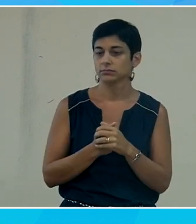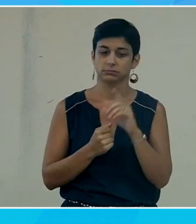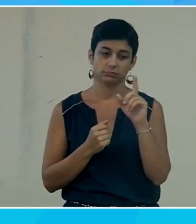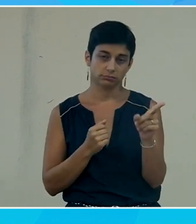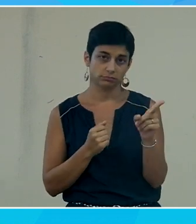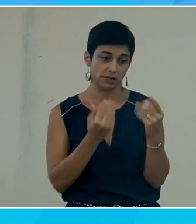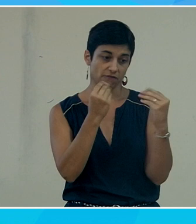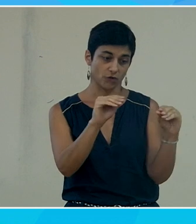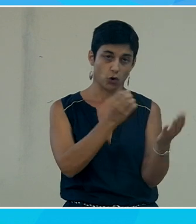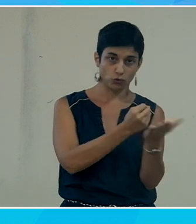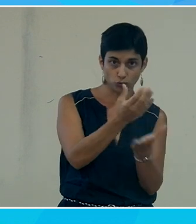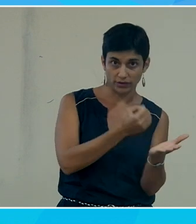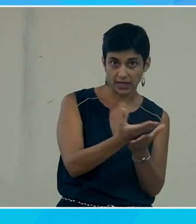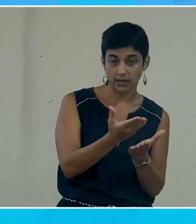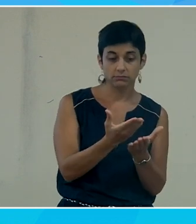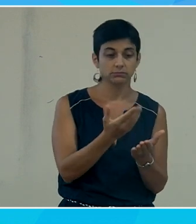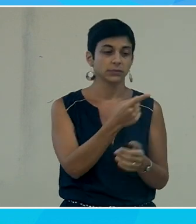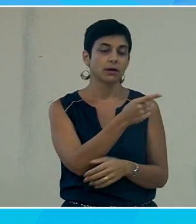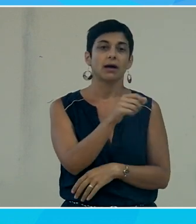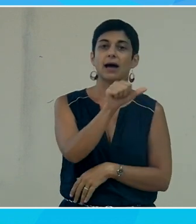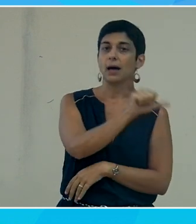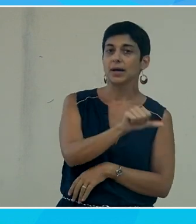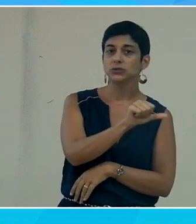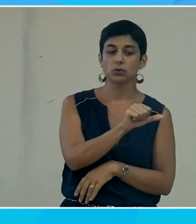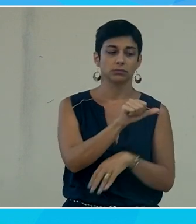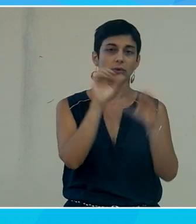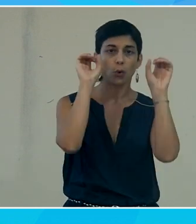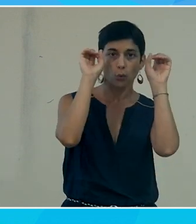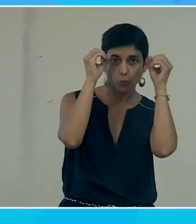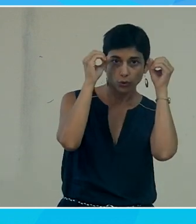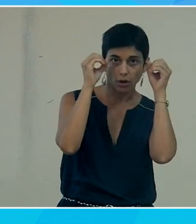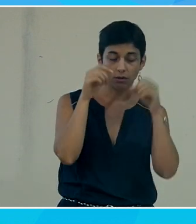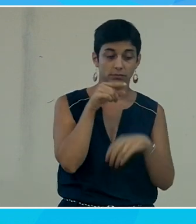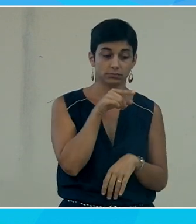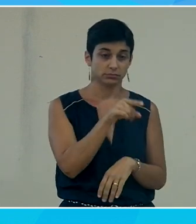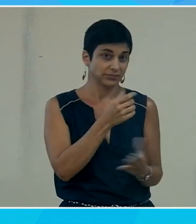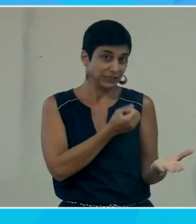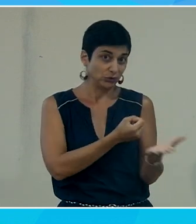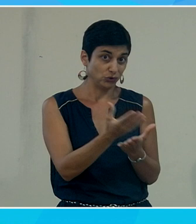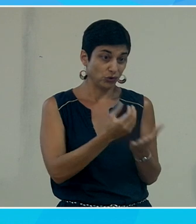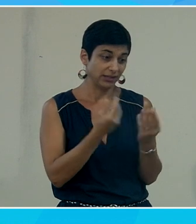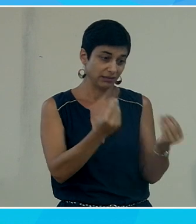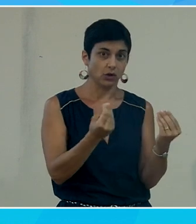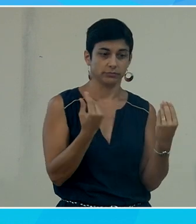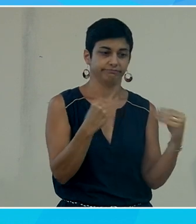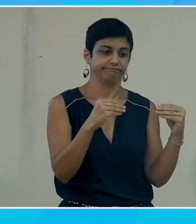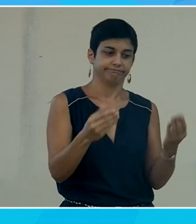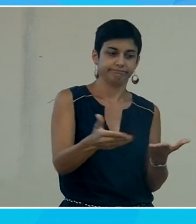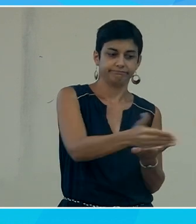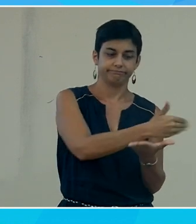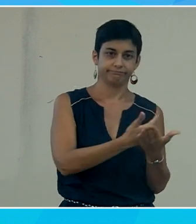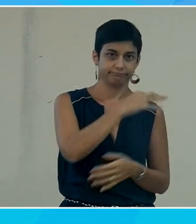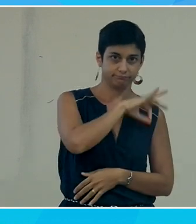vendent de la donnée que ça soit Amazon que ça soit Google c'est la donnée qui les fait vivre c'est ça qui leur permet de gagner de l'argent